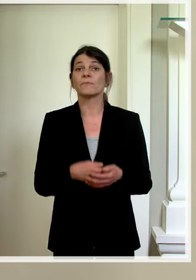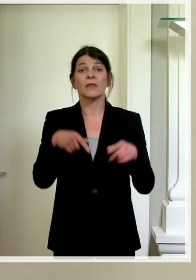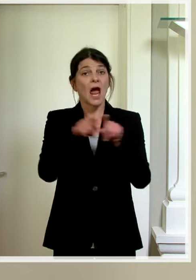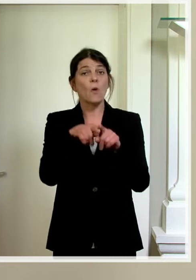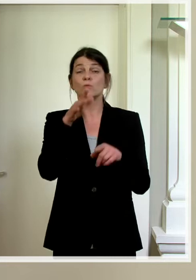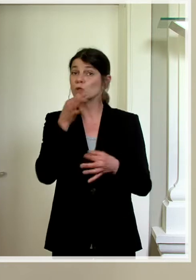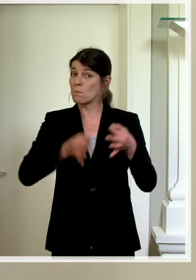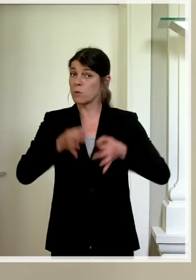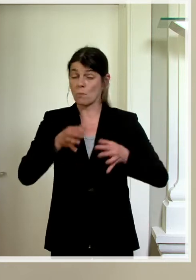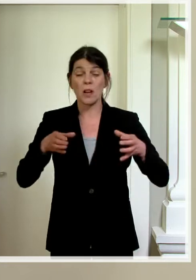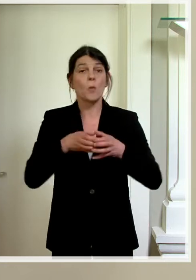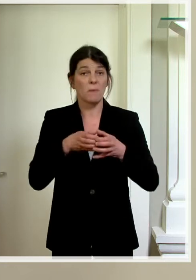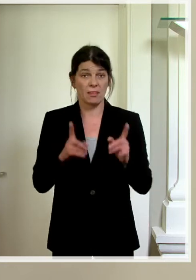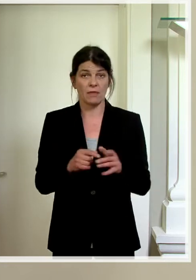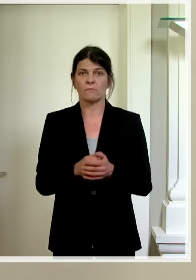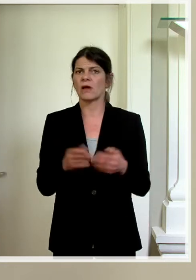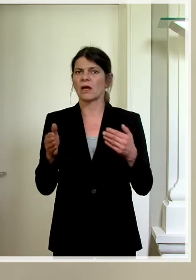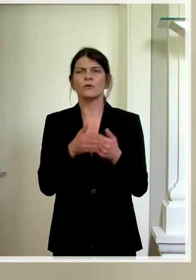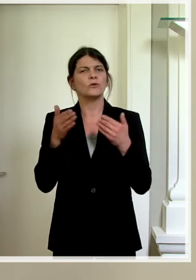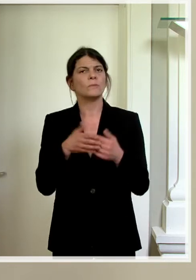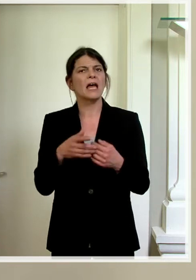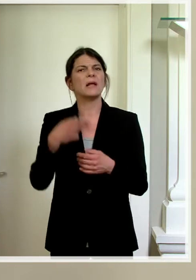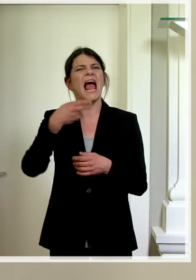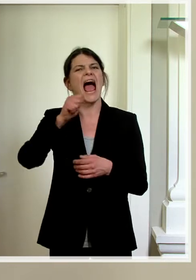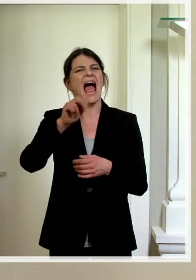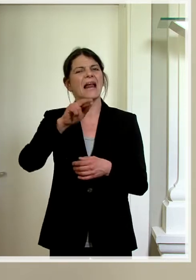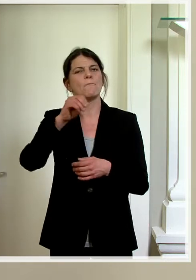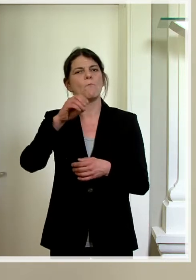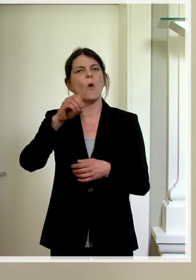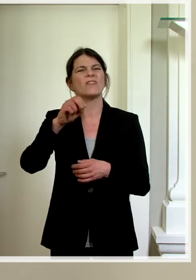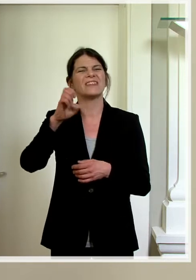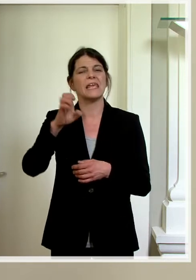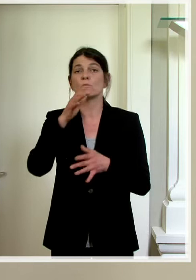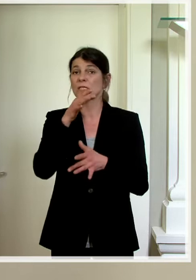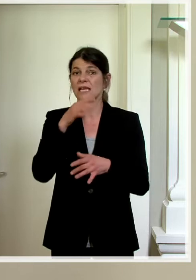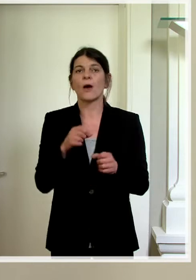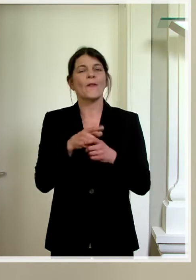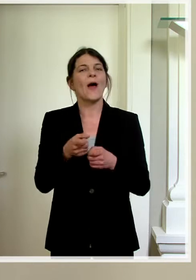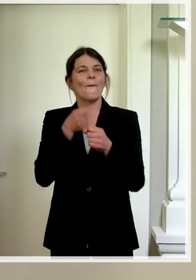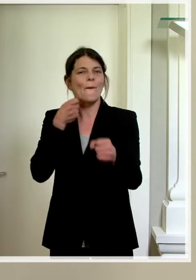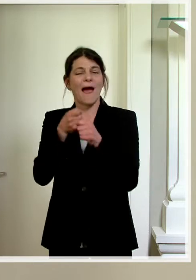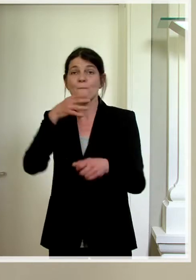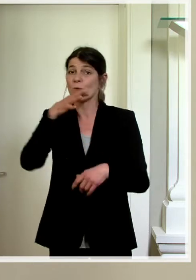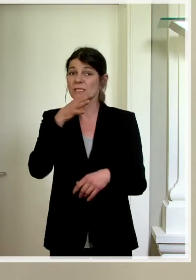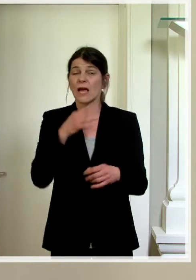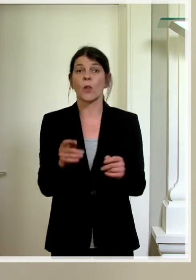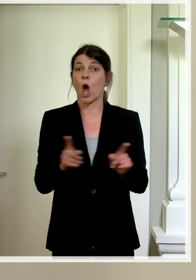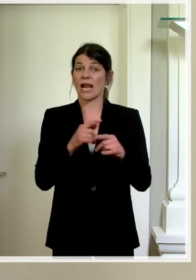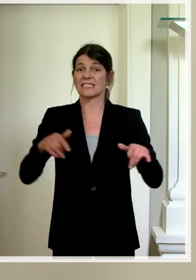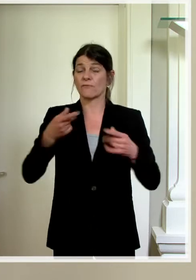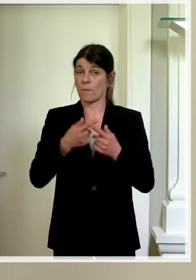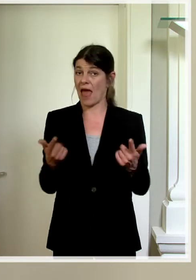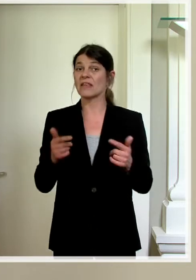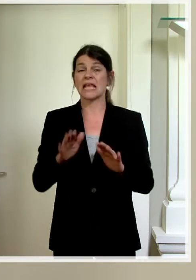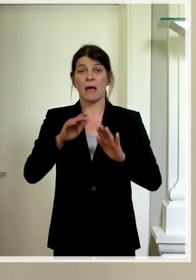Musikproben in Gruppen, wie etwa Proben der Harmoniemusikern, Guckenmusikern oder Orchester des Landes, sind